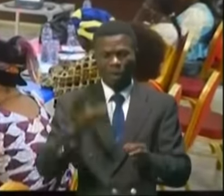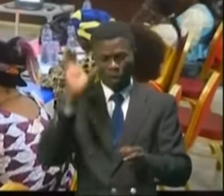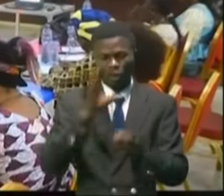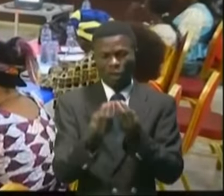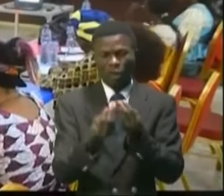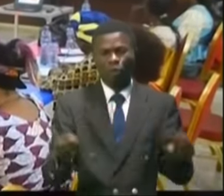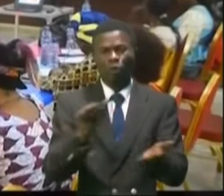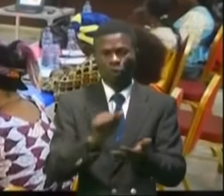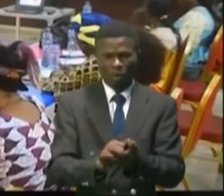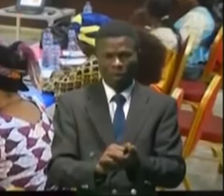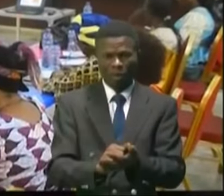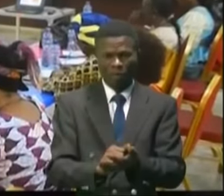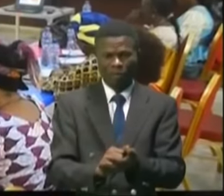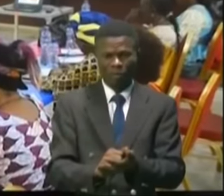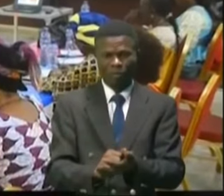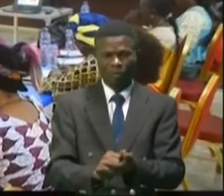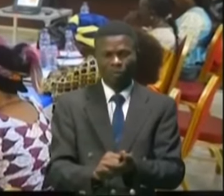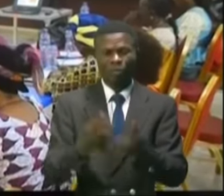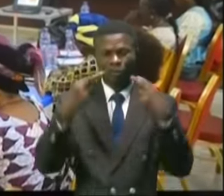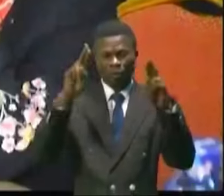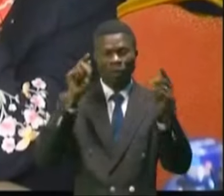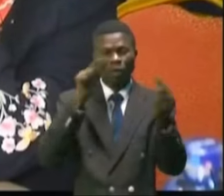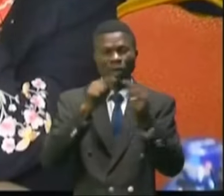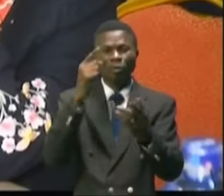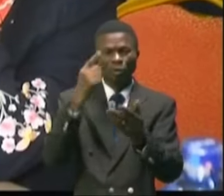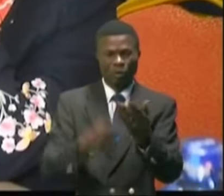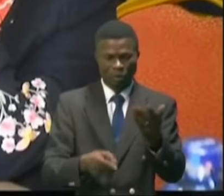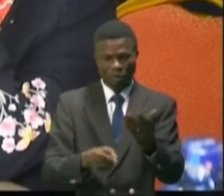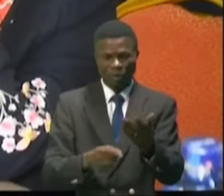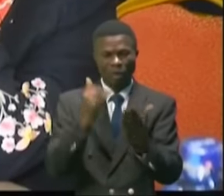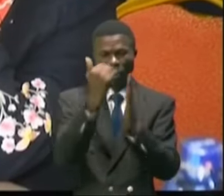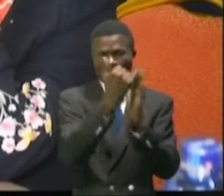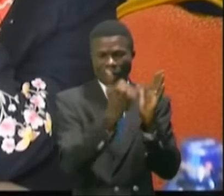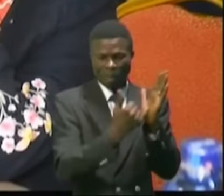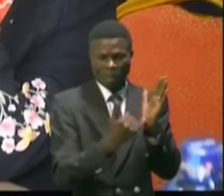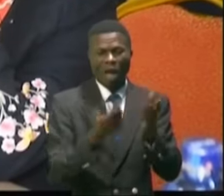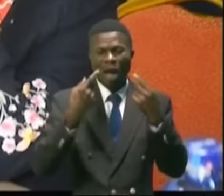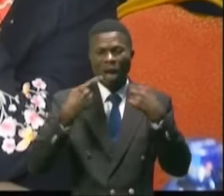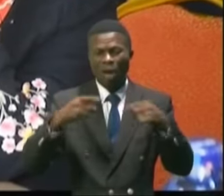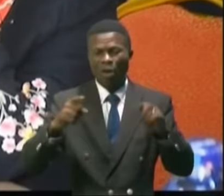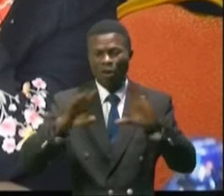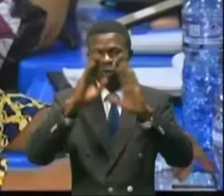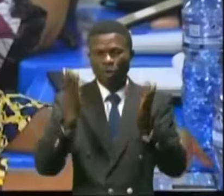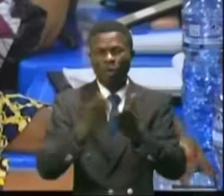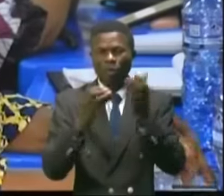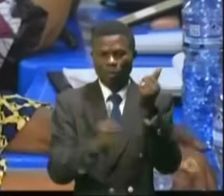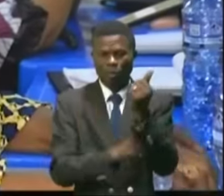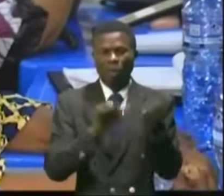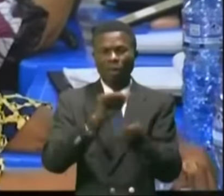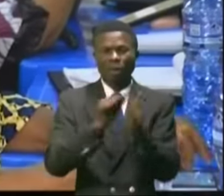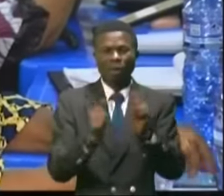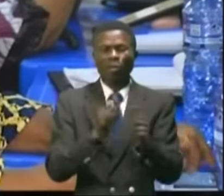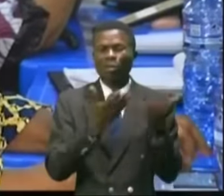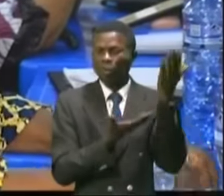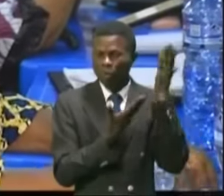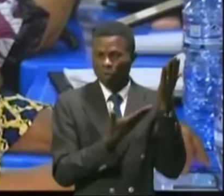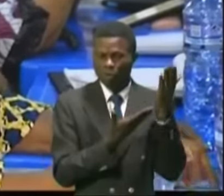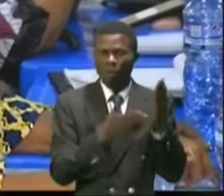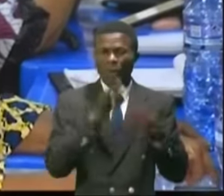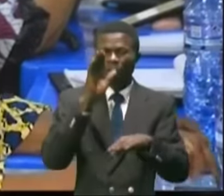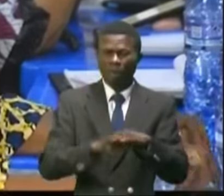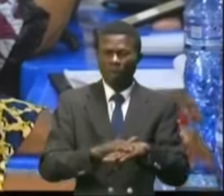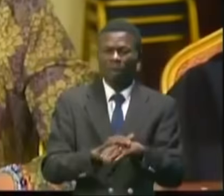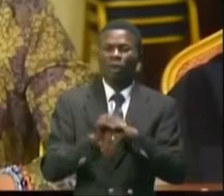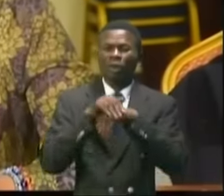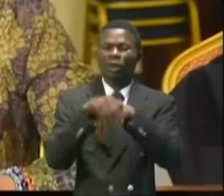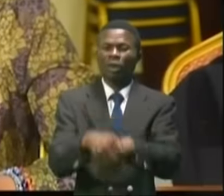contourner. Cette rencontre avait aussi pour objectif d'identifier et d'alerter l'opinion sur les problèmes majeurs qui plombent la